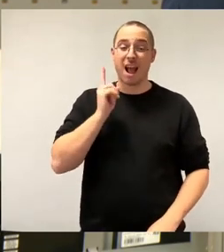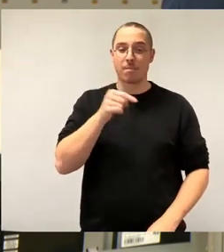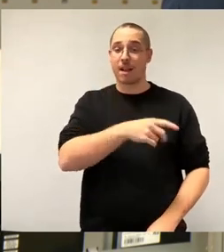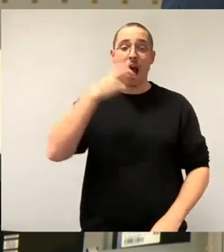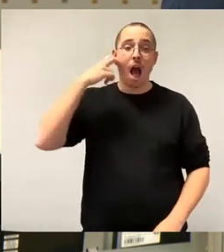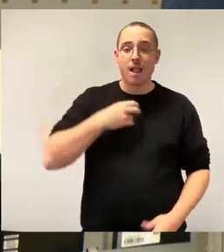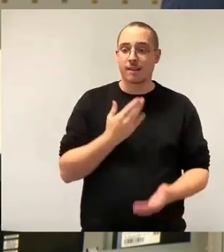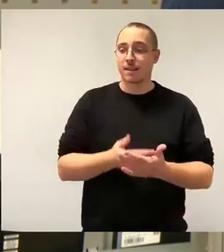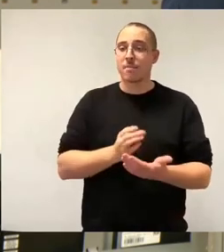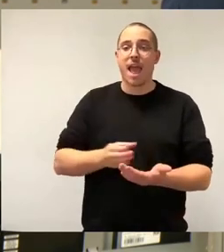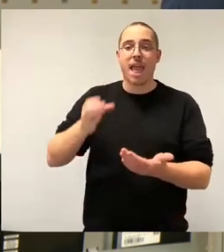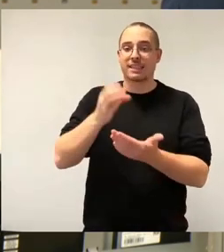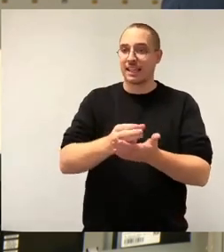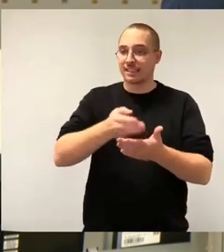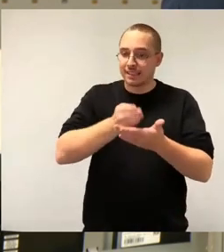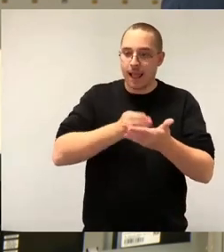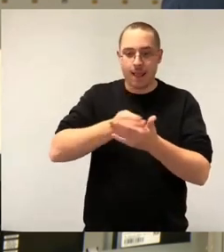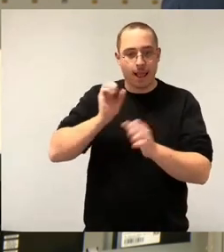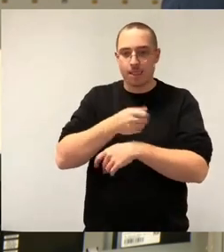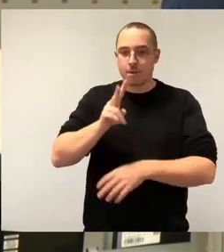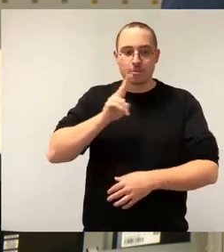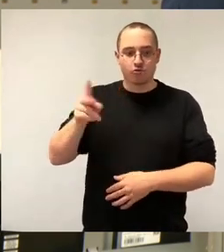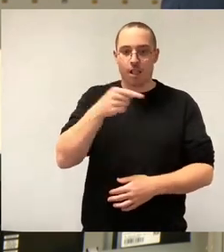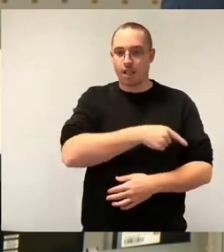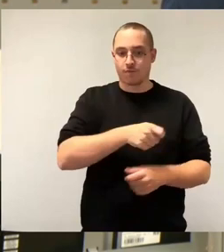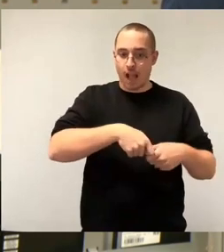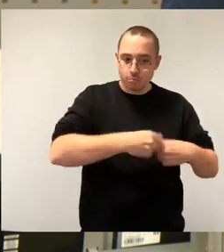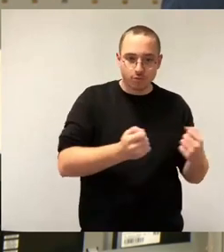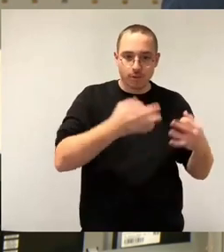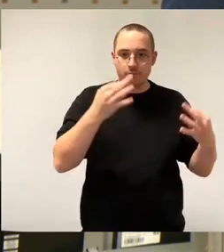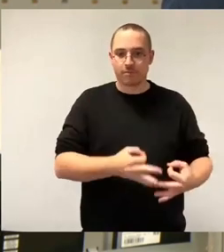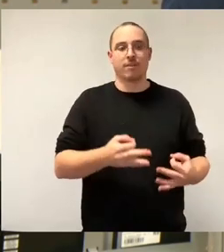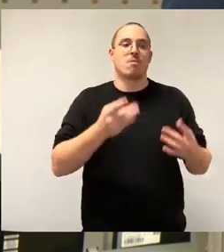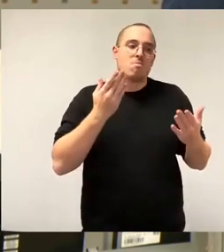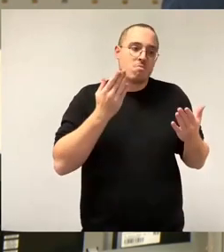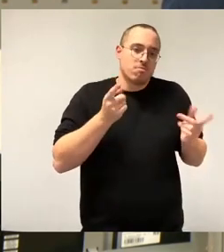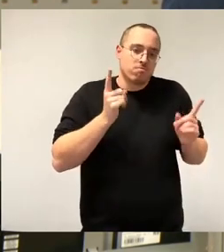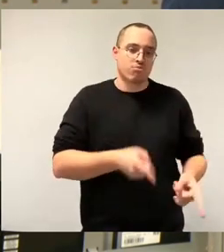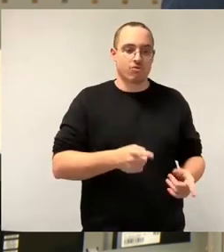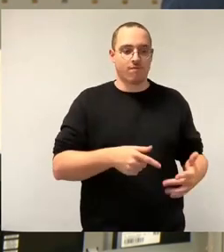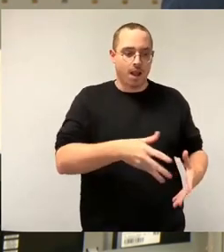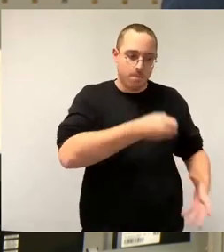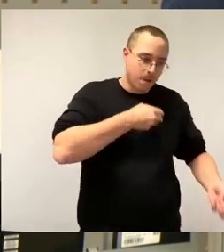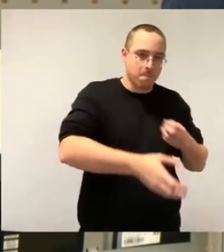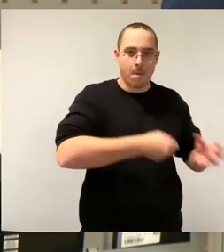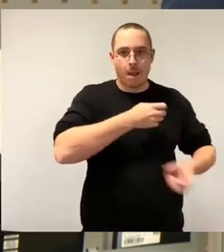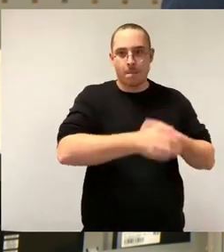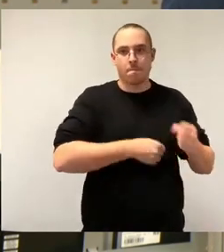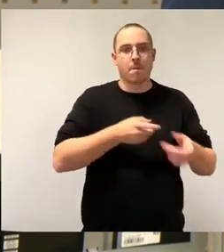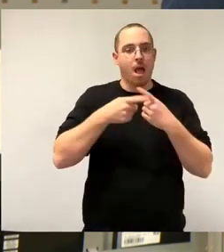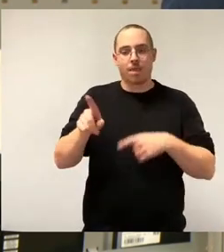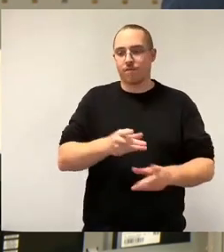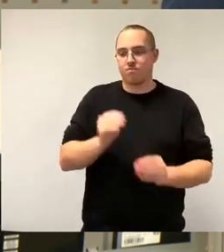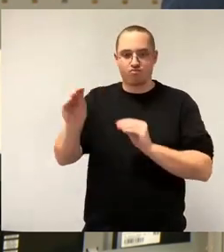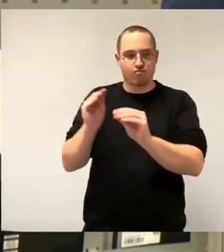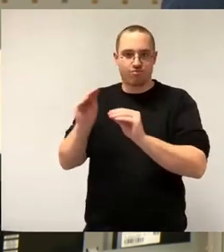de facto alte Fahrzeuge jetzt peu à peu ausschlachten, um die anderen noch am Laufen zu halten, weil man sie eben am Markt nicht mehr hat. Das